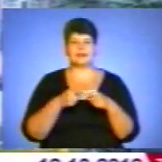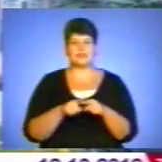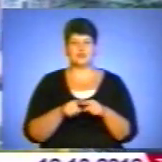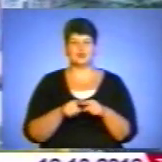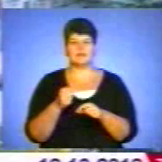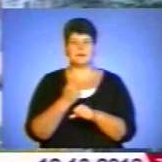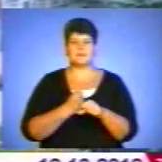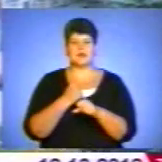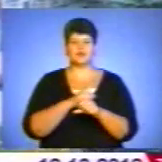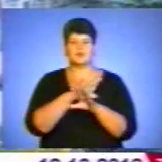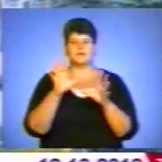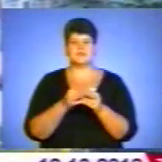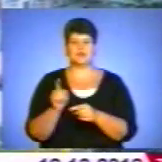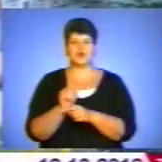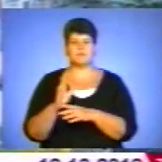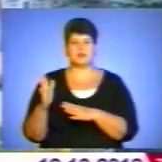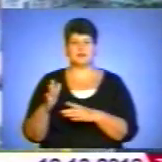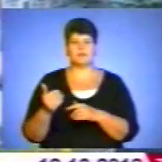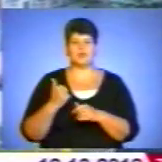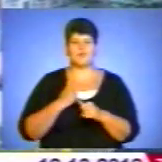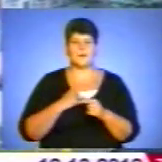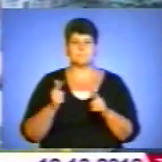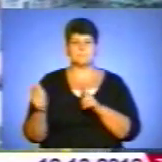відпрацьовували всі нормативи бойової підготовки.